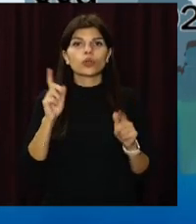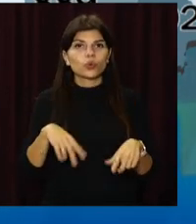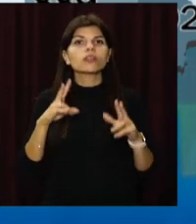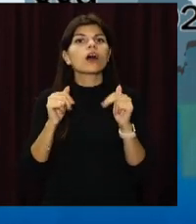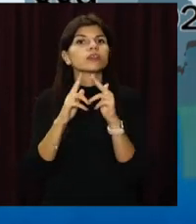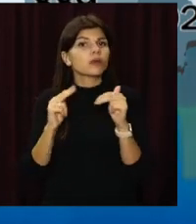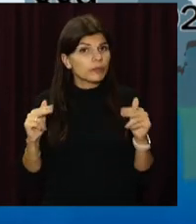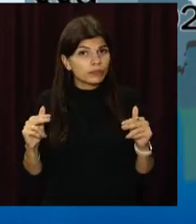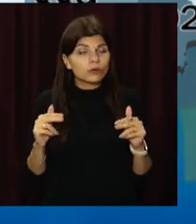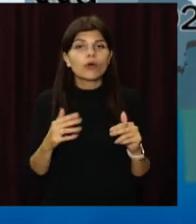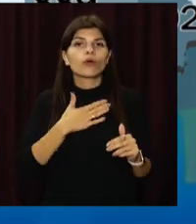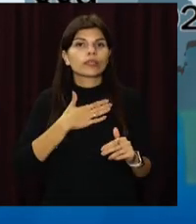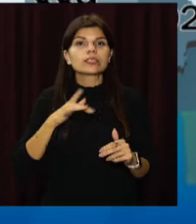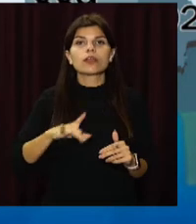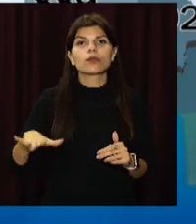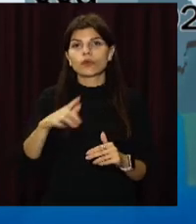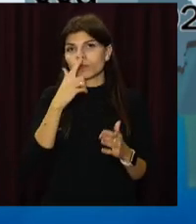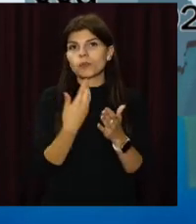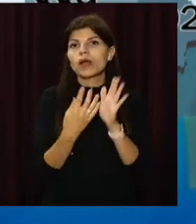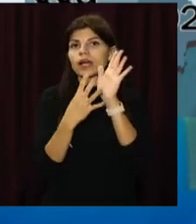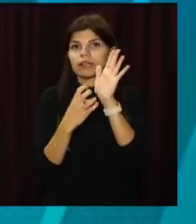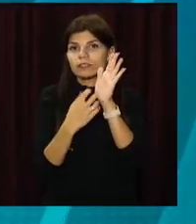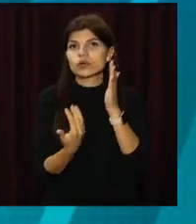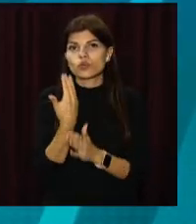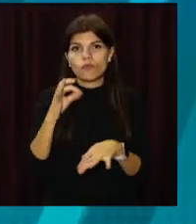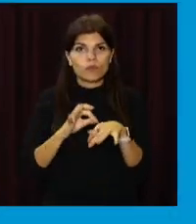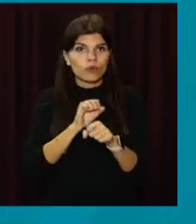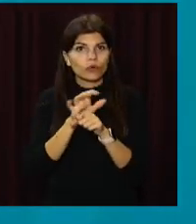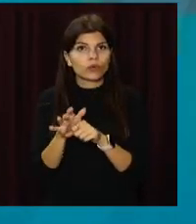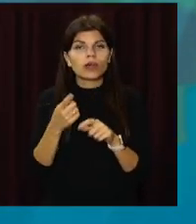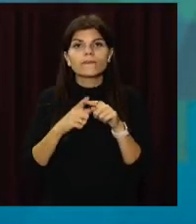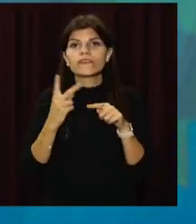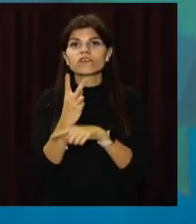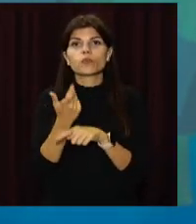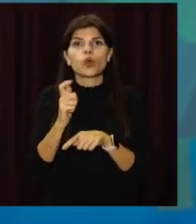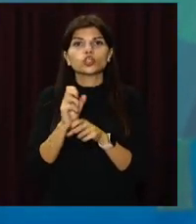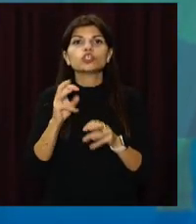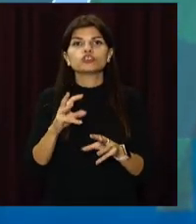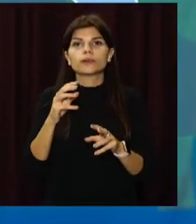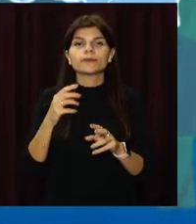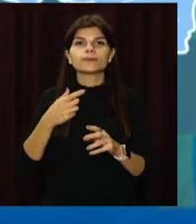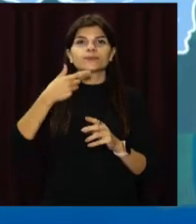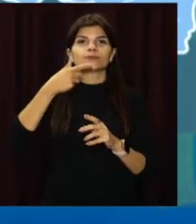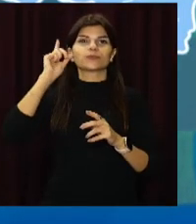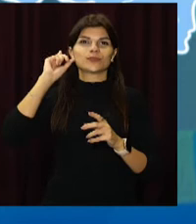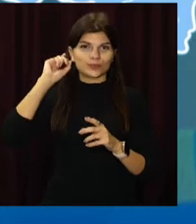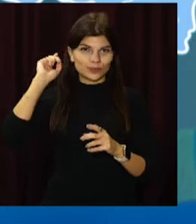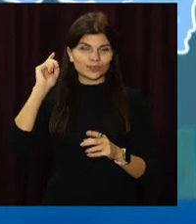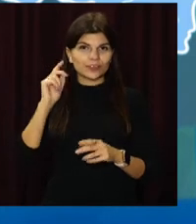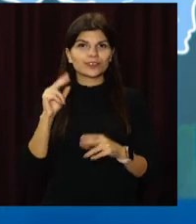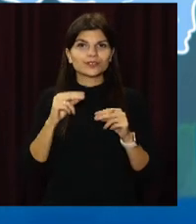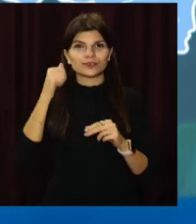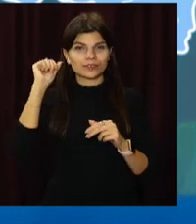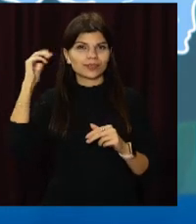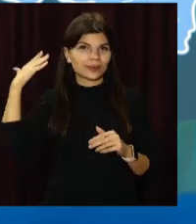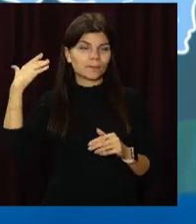Дніпропетровщині у нашому регіоні майже 900 нових недужих. Це вдвічі більше, ніж за попередню добу, говорять в обласному